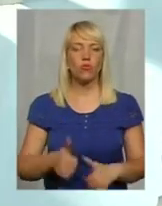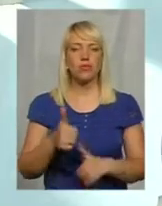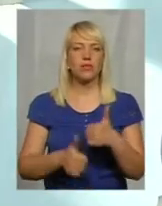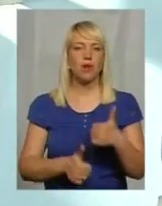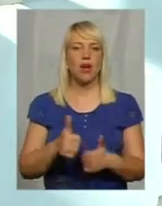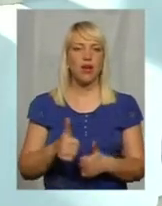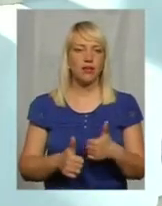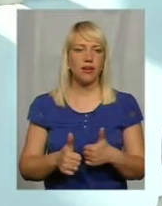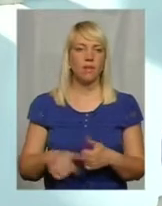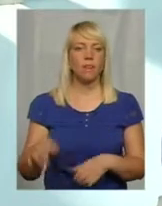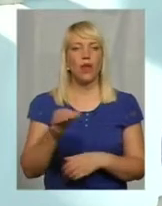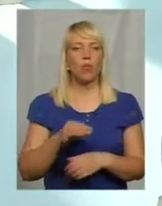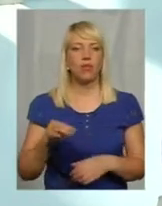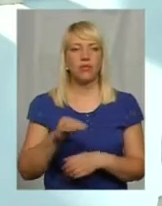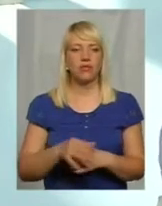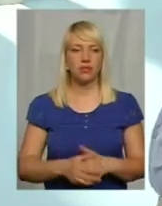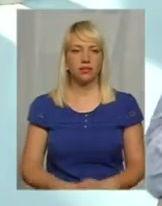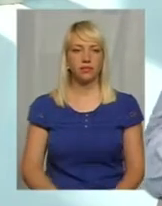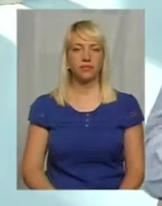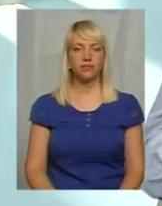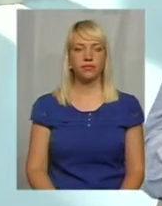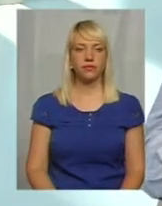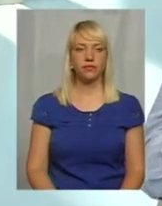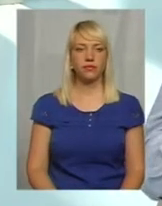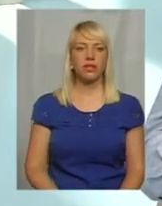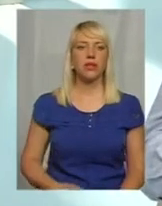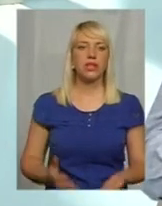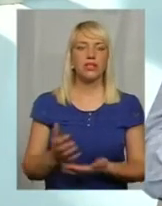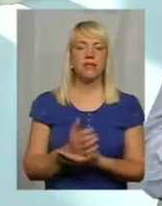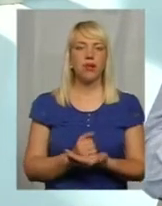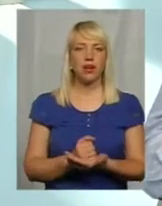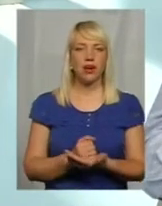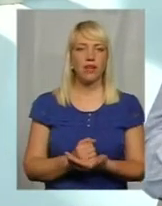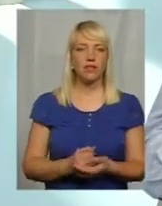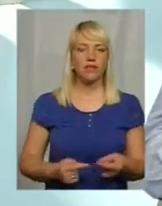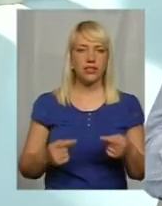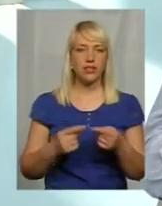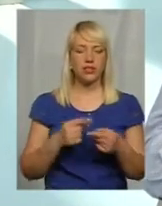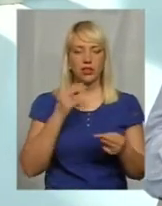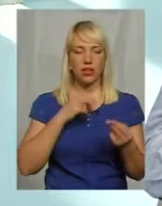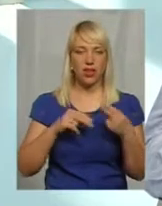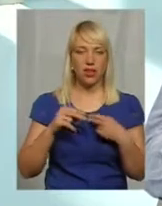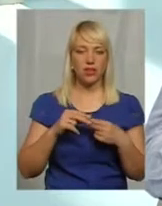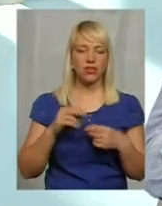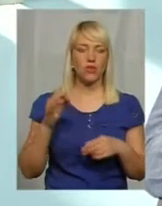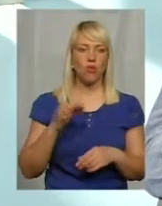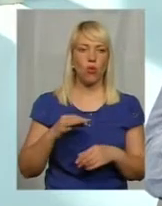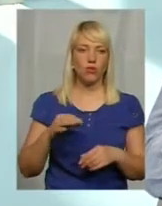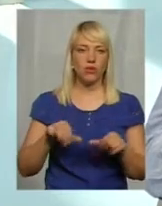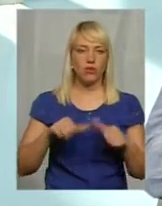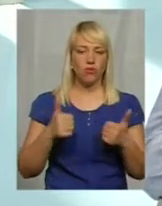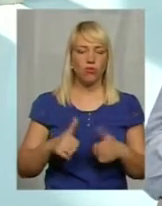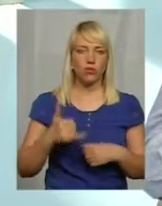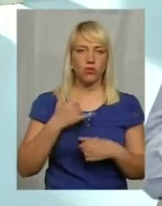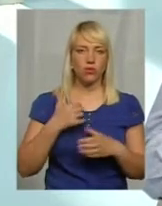обласні. Тобто, збираються, визначаються найкраще в області, формується обласна